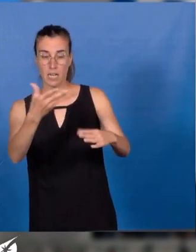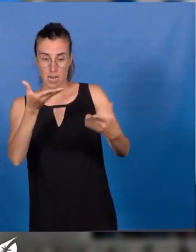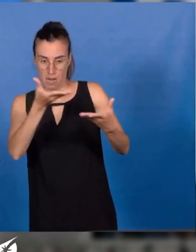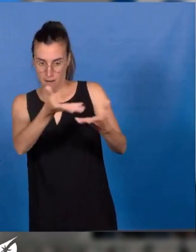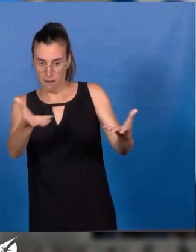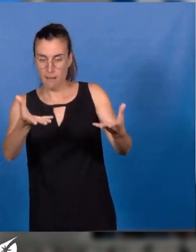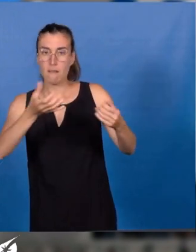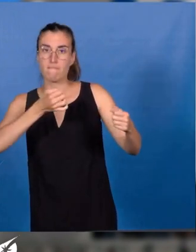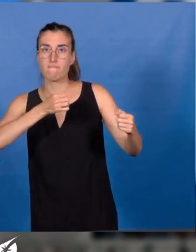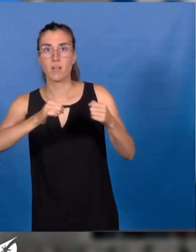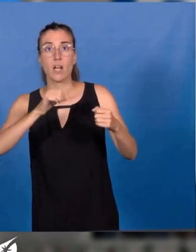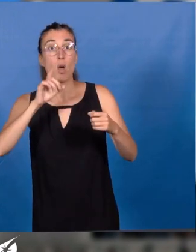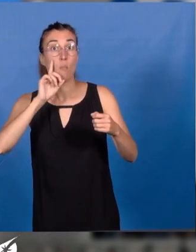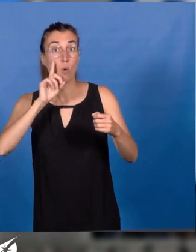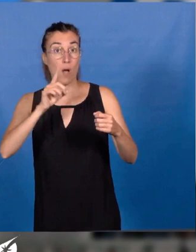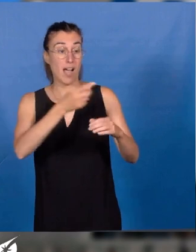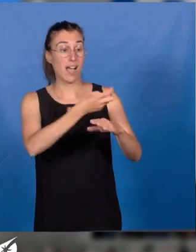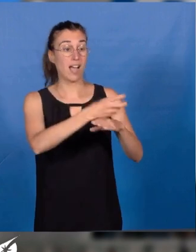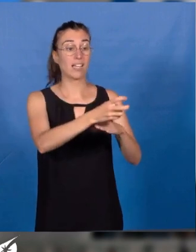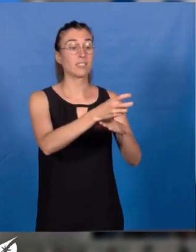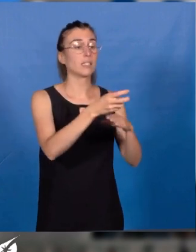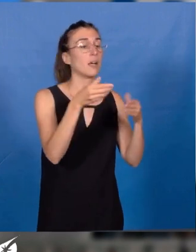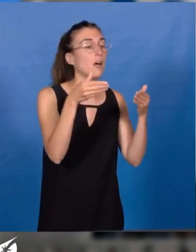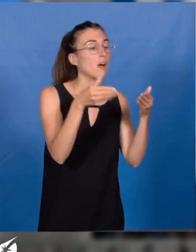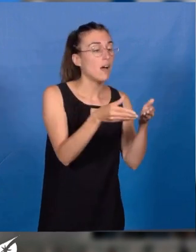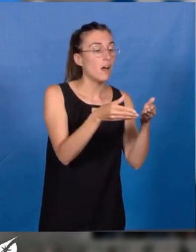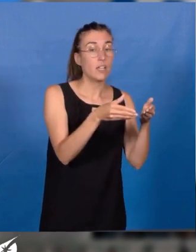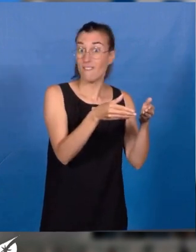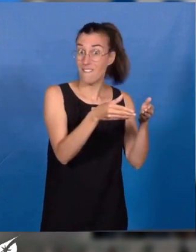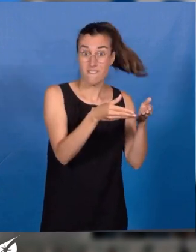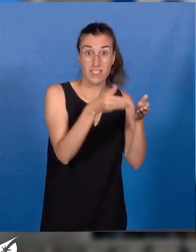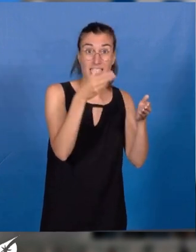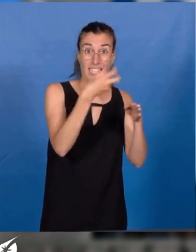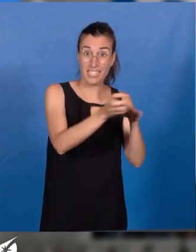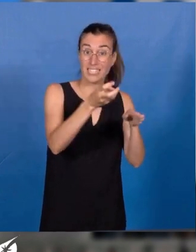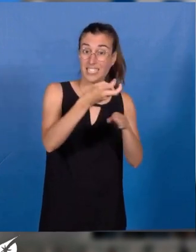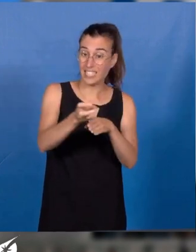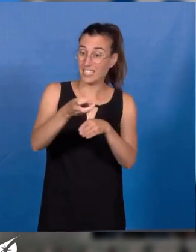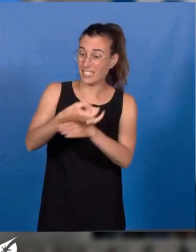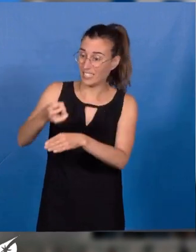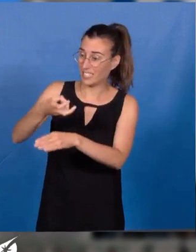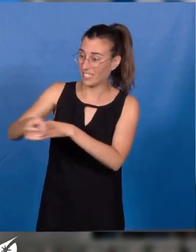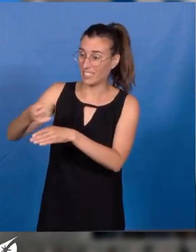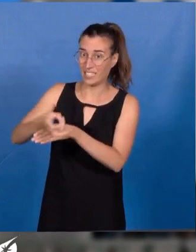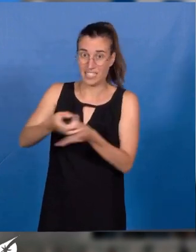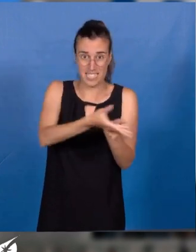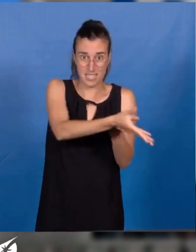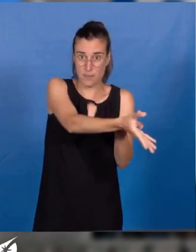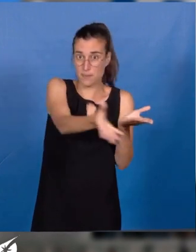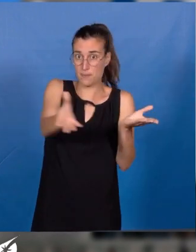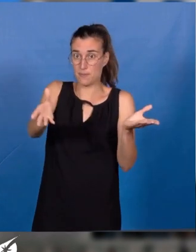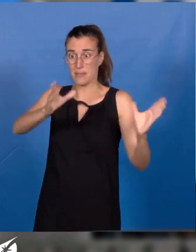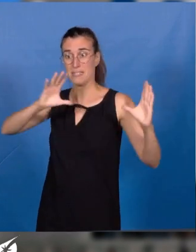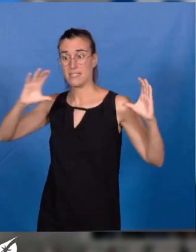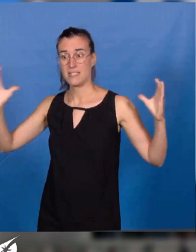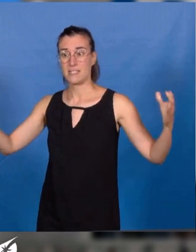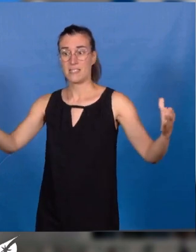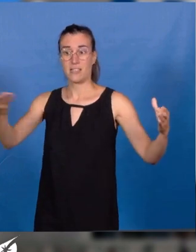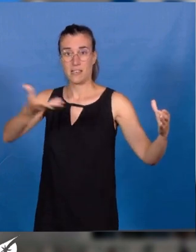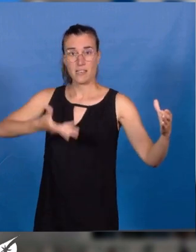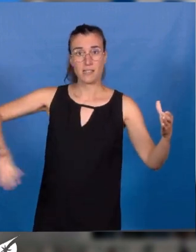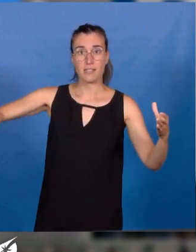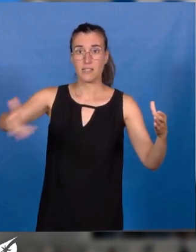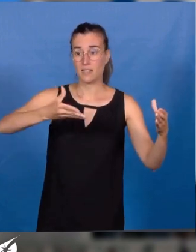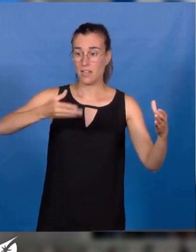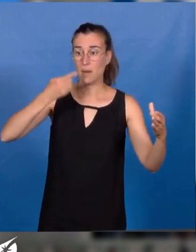néfastes du cumul des risques, qui touchent avant tout les personnes fragiles, physiquement ou socialement, et donc, en priorité,